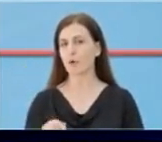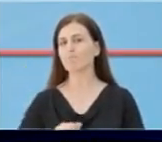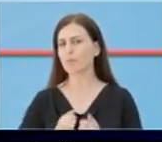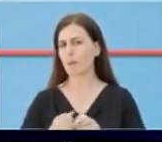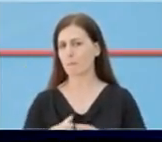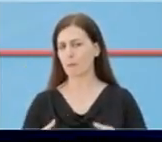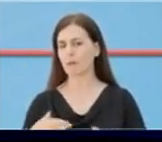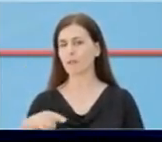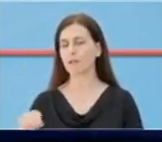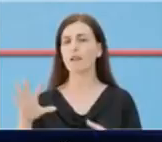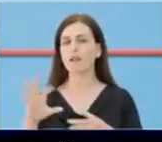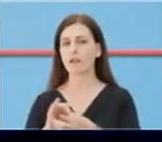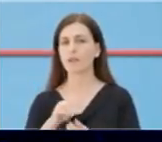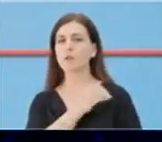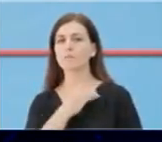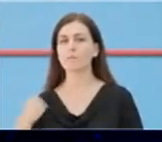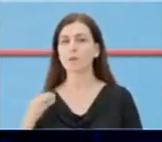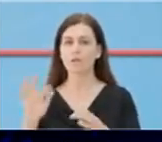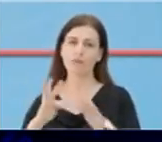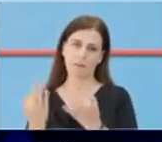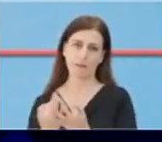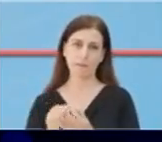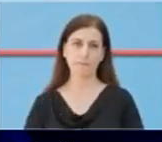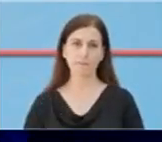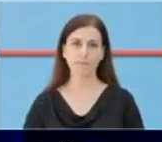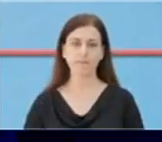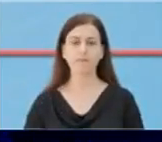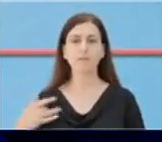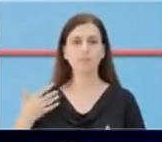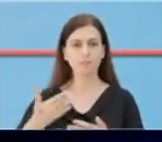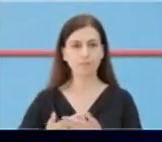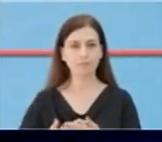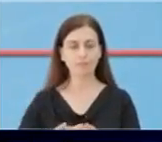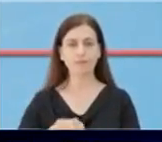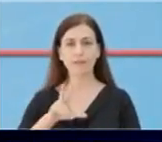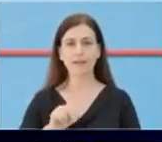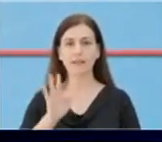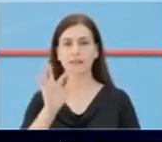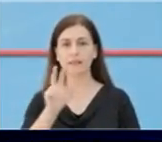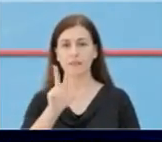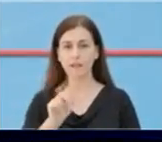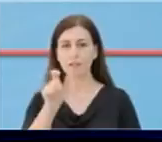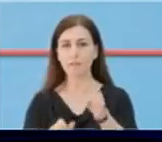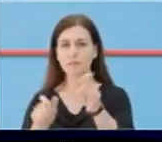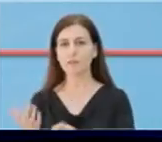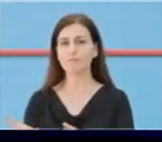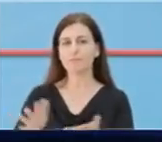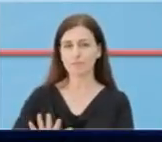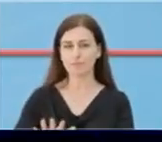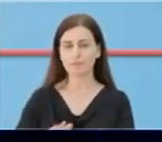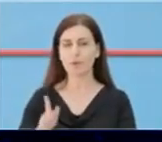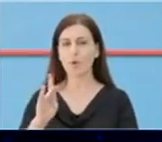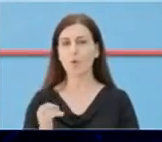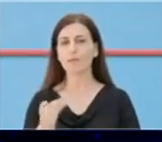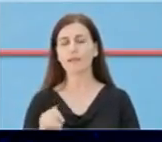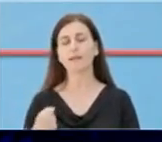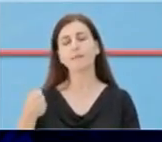të let i monitorohen nga mjekët e familjes. Dheri tani, 30 qytetar kanë humbur betejen me COVID-19 pa mbërsisht për pjekjeve